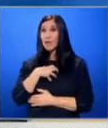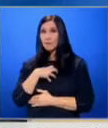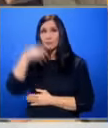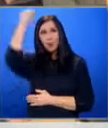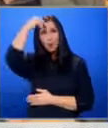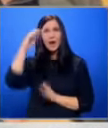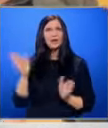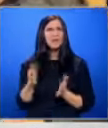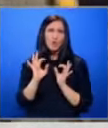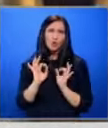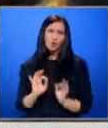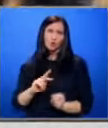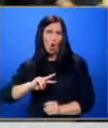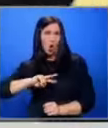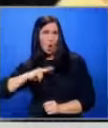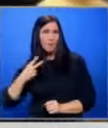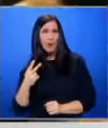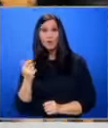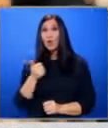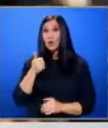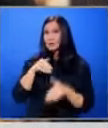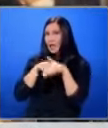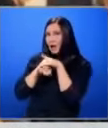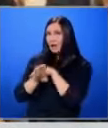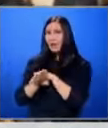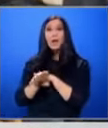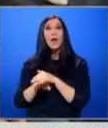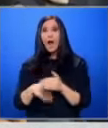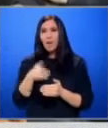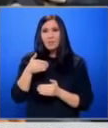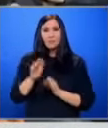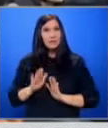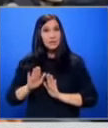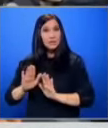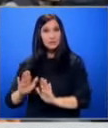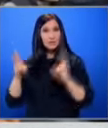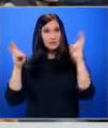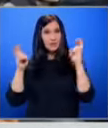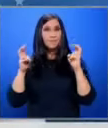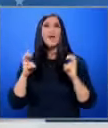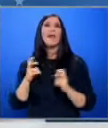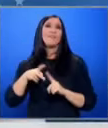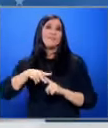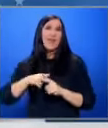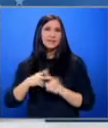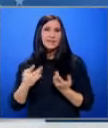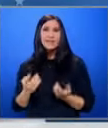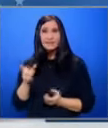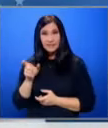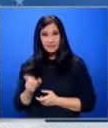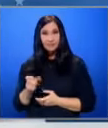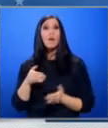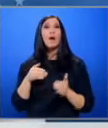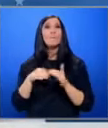у нас ставало точно обратното. Лидерите се крияли, а напред се изтала с квалицитирам техници. Под техник,